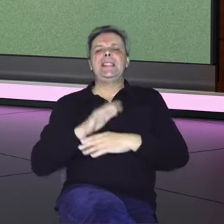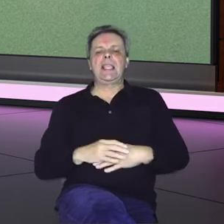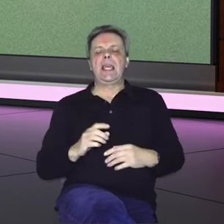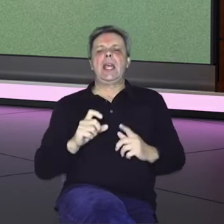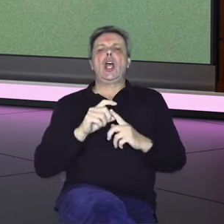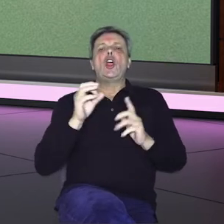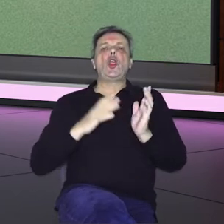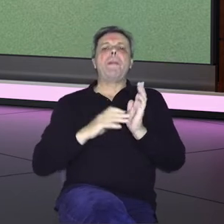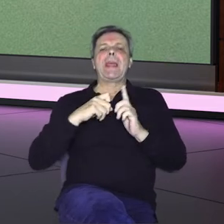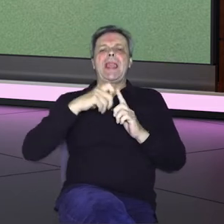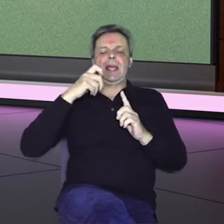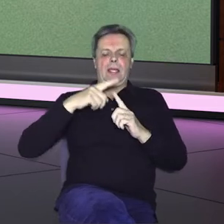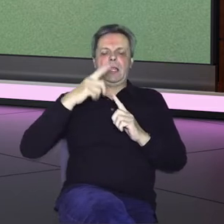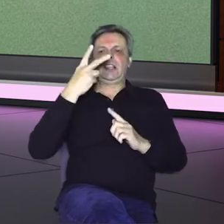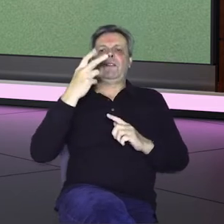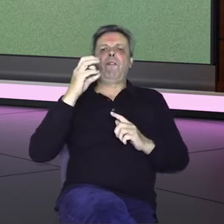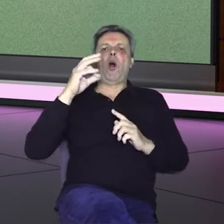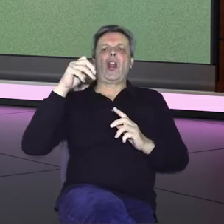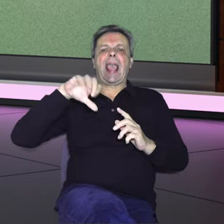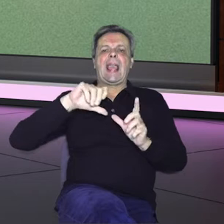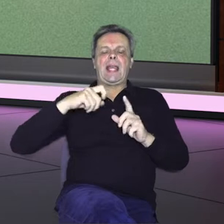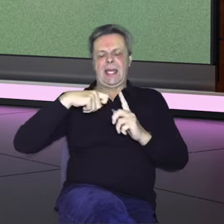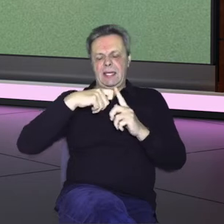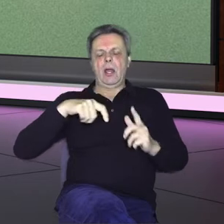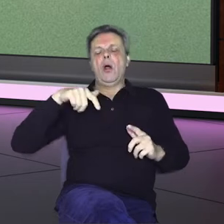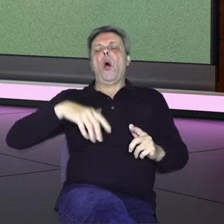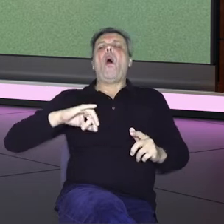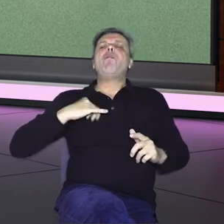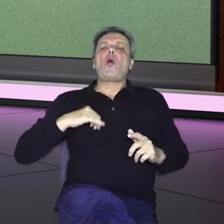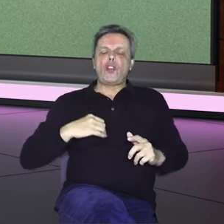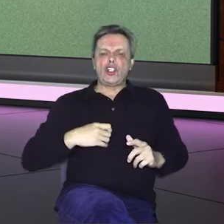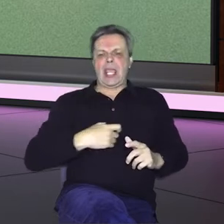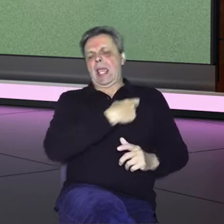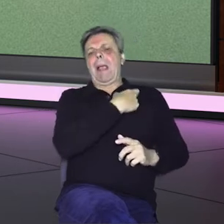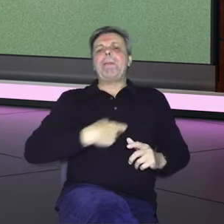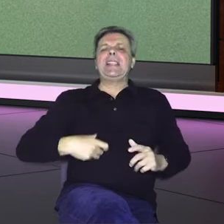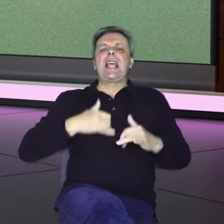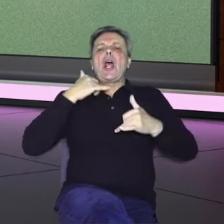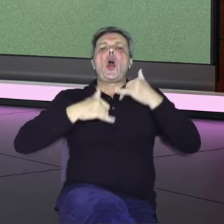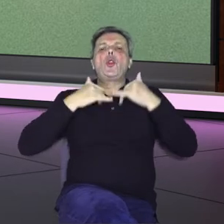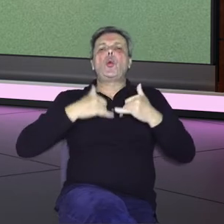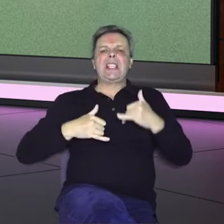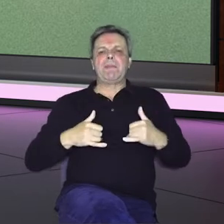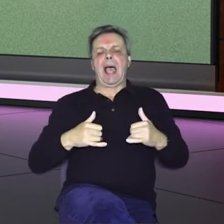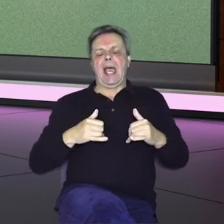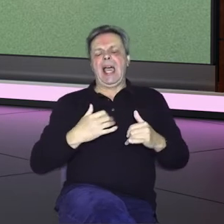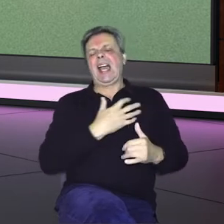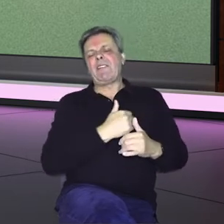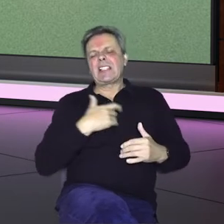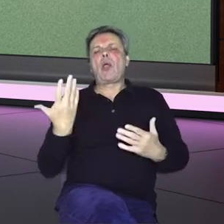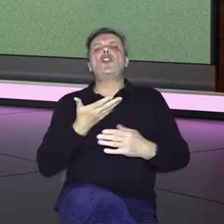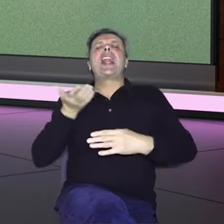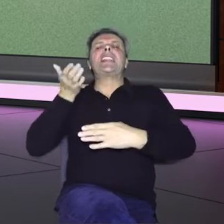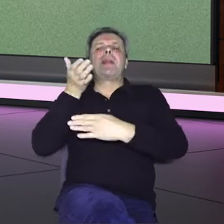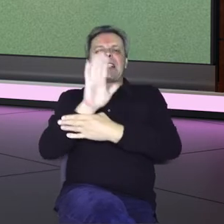je Dominik Tvorek, ovogodišnji minister turizma Hrvatske koji će nas predstavljati naravno